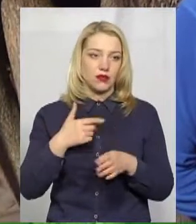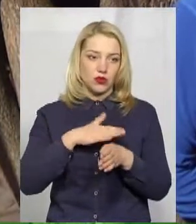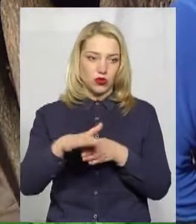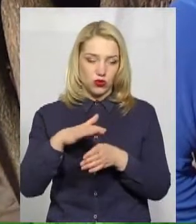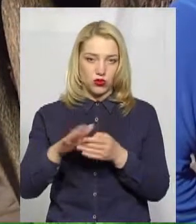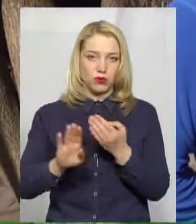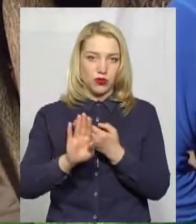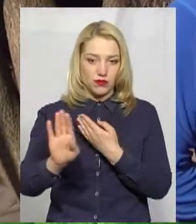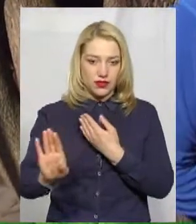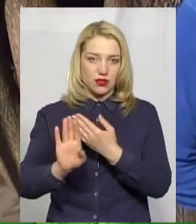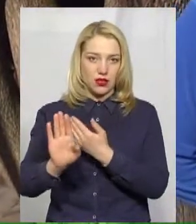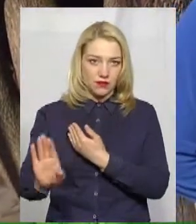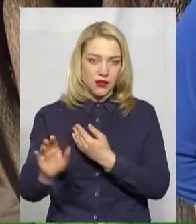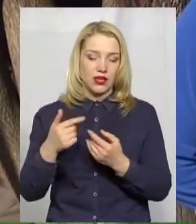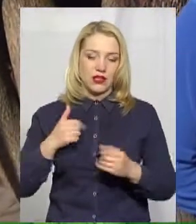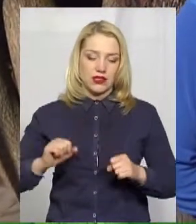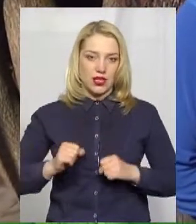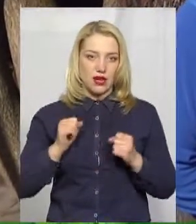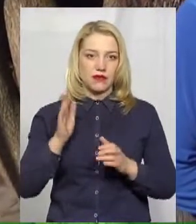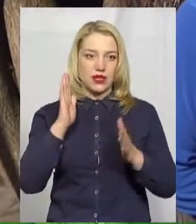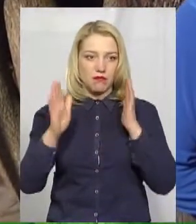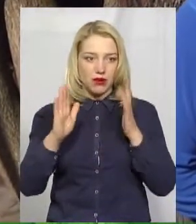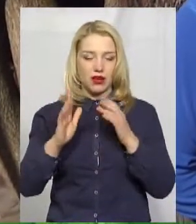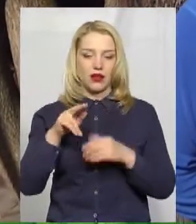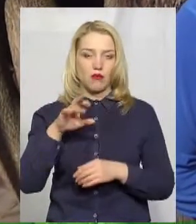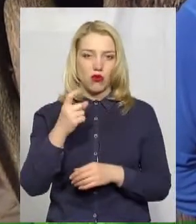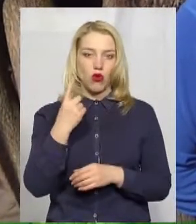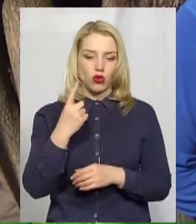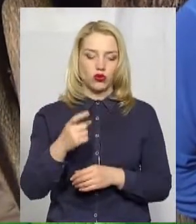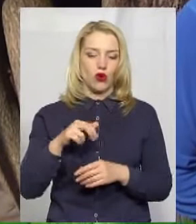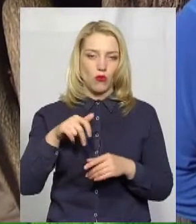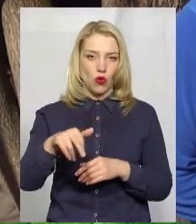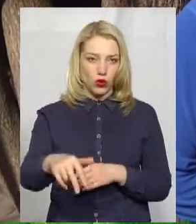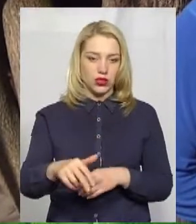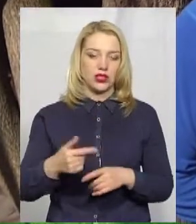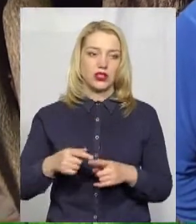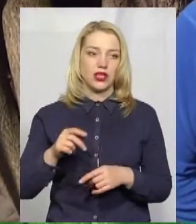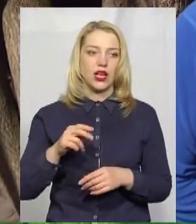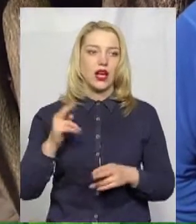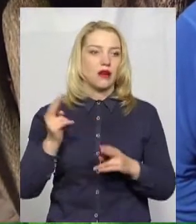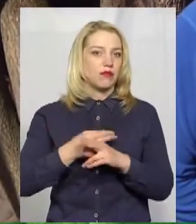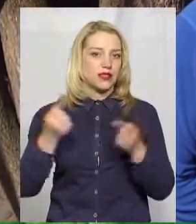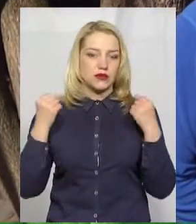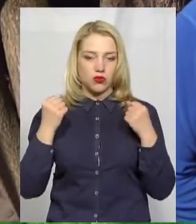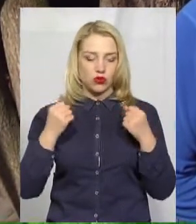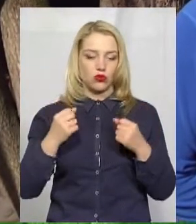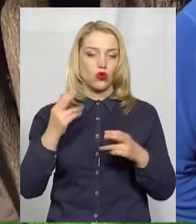Стараємося в парку ходити по одному, перебіжками. Без спорту теж важко вдома сидіти.